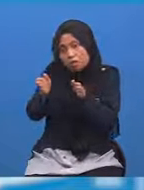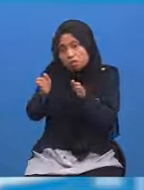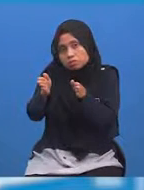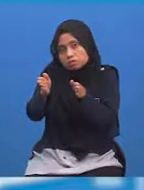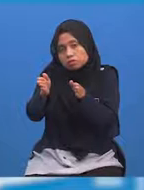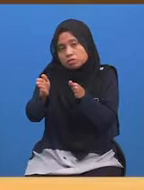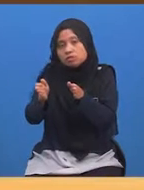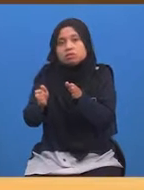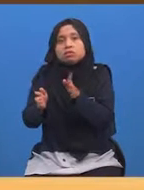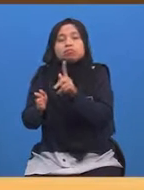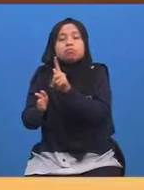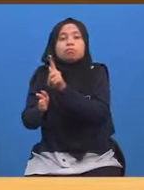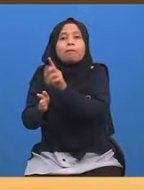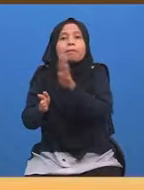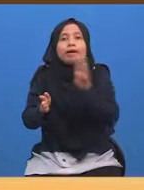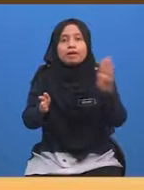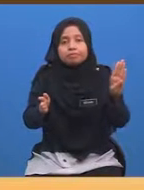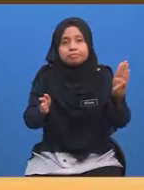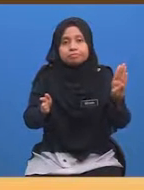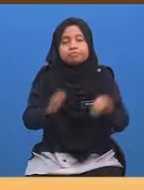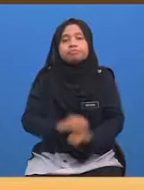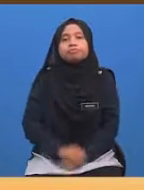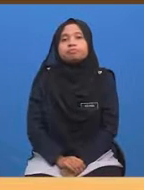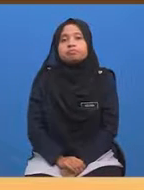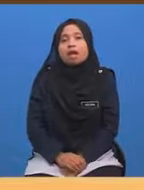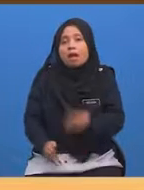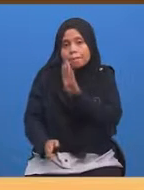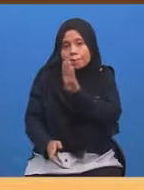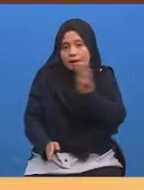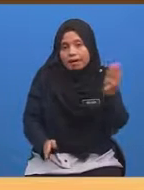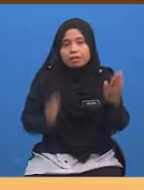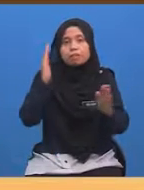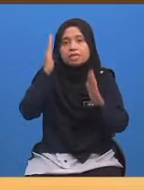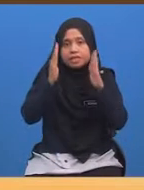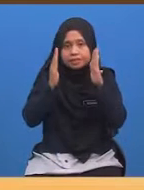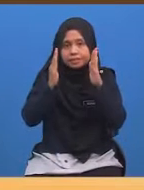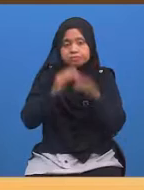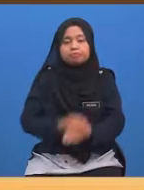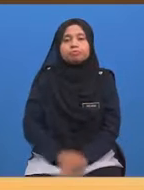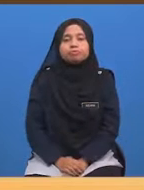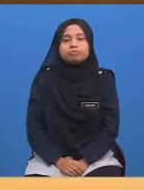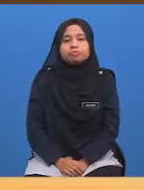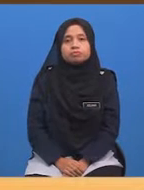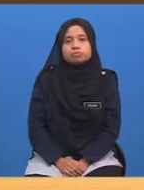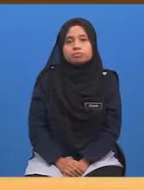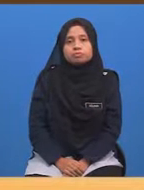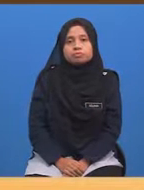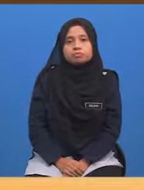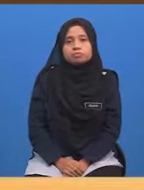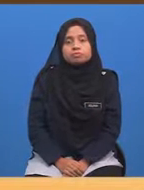Jadi Kamu sudah memperolehi maklumat Kedudukan dua buah tempat itu